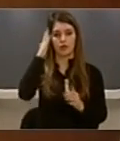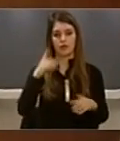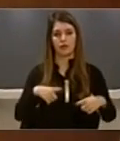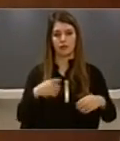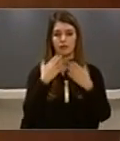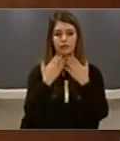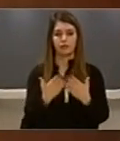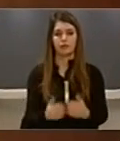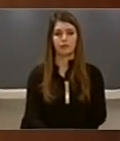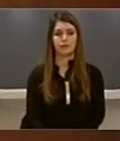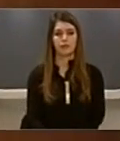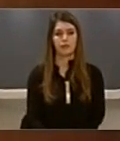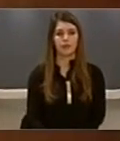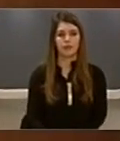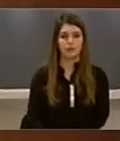Ju falemderit